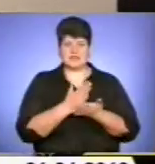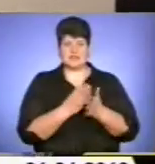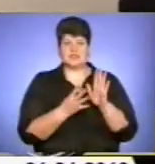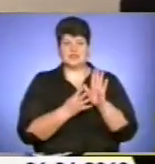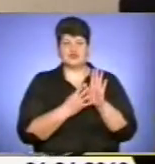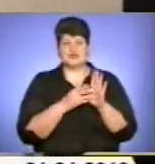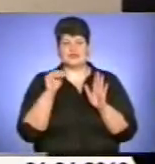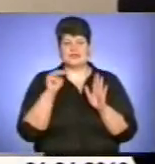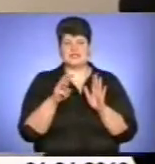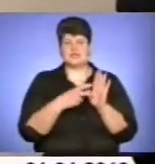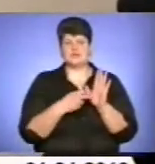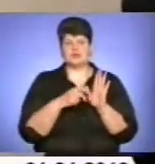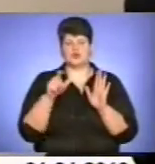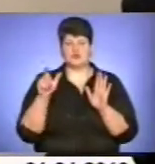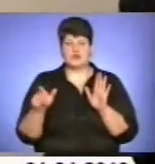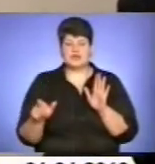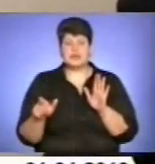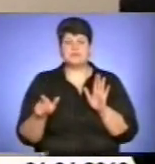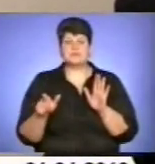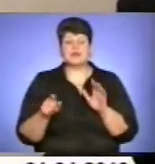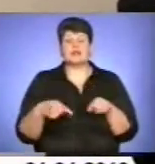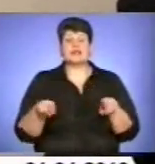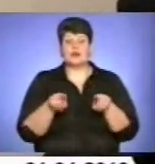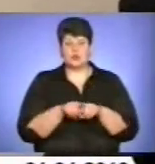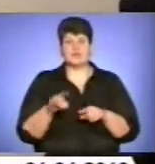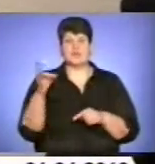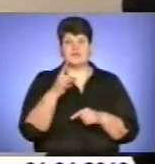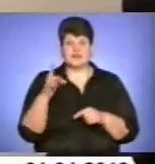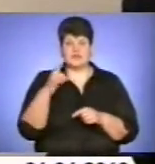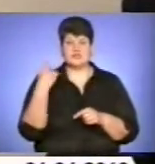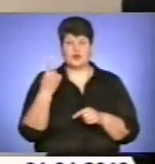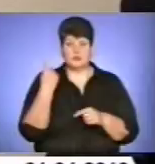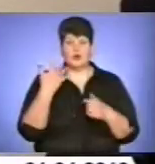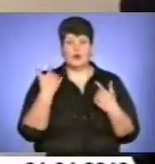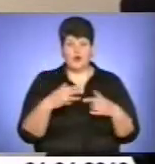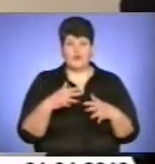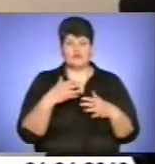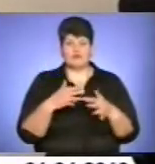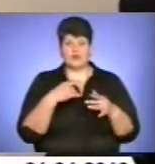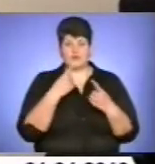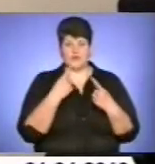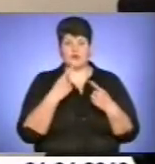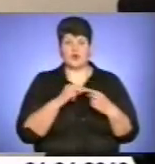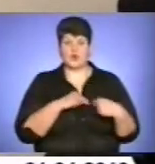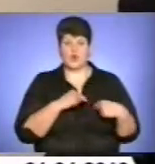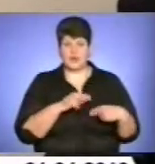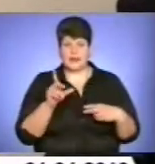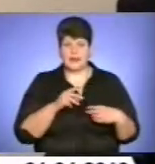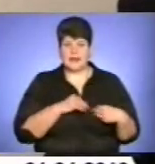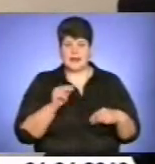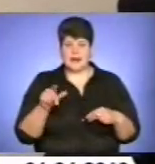1347 дворів. Також, як і в Рівненській області, говорив колега, сьогодні ми роз'яснюємо людям про